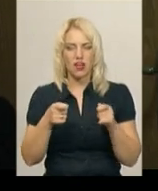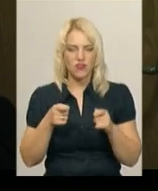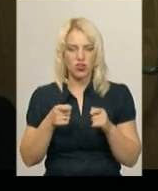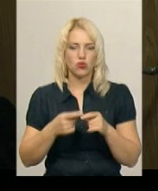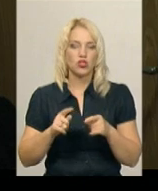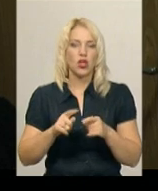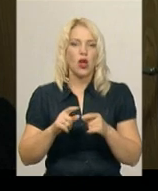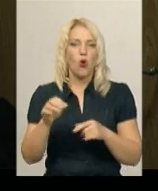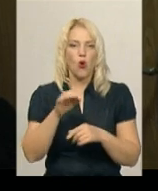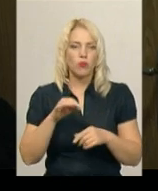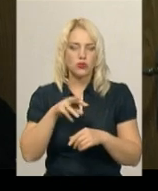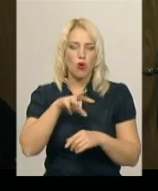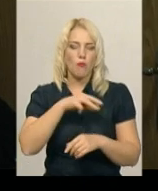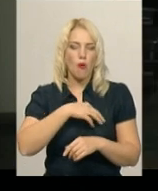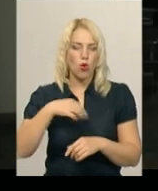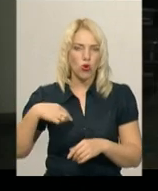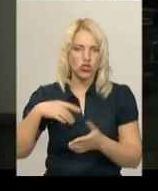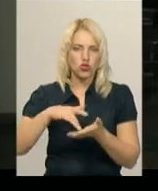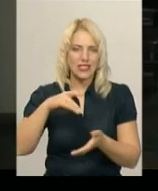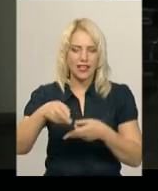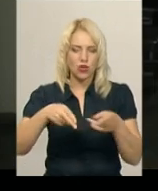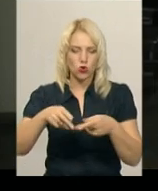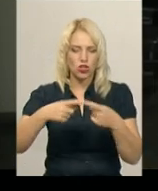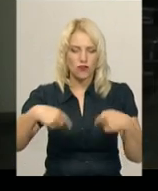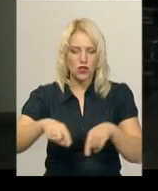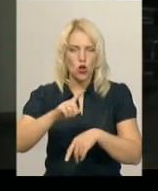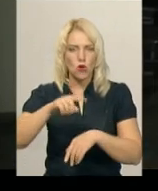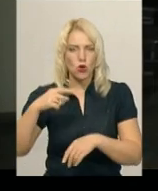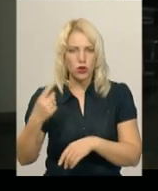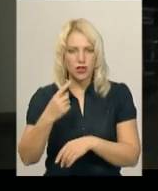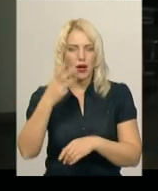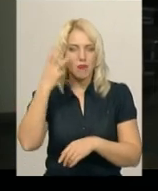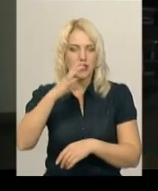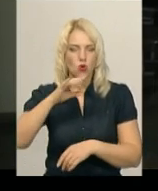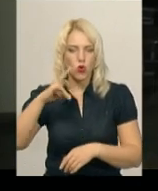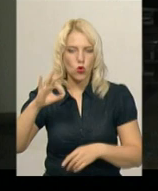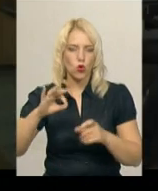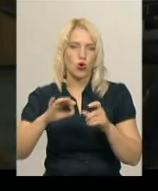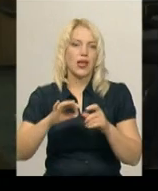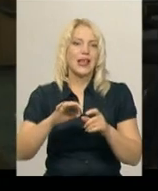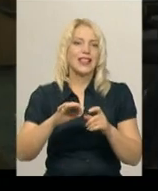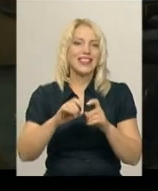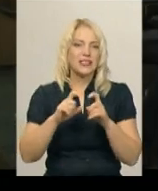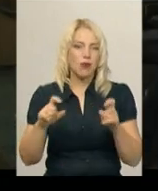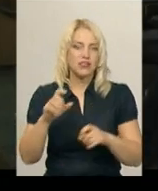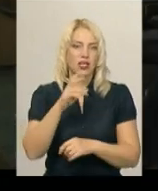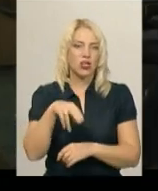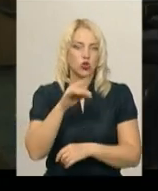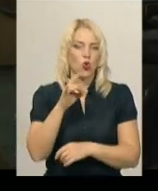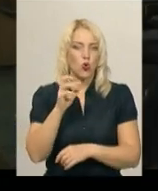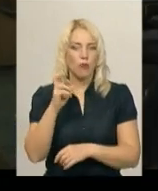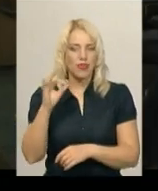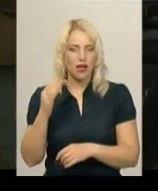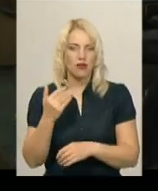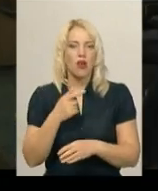гамамологічного центру хірургічного відділення номер один Хмельницького обласного онкодиспансеру Ігор Дробнер. За його словами, звертаються